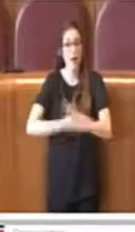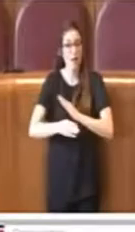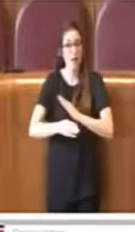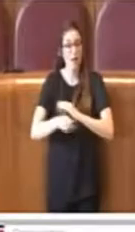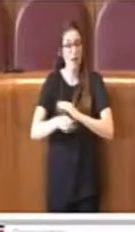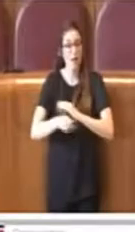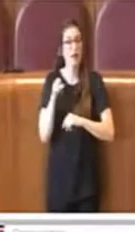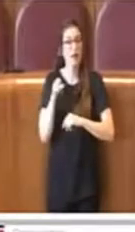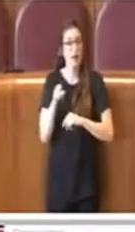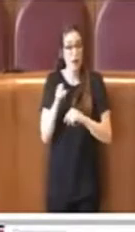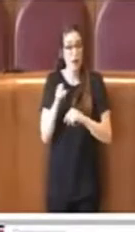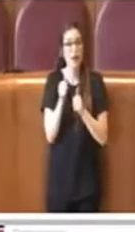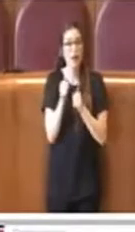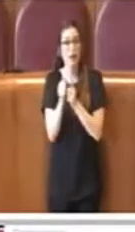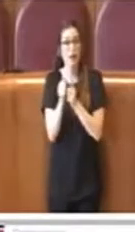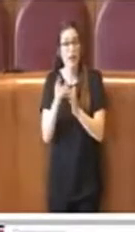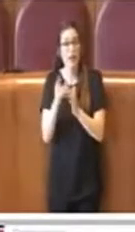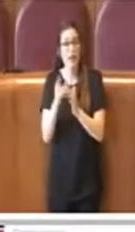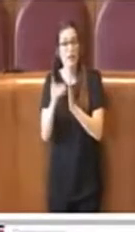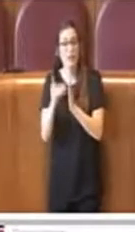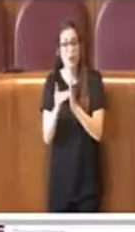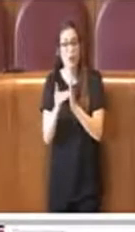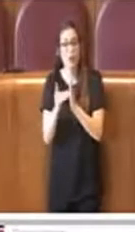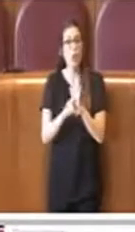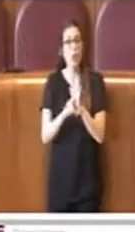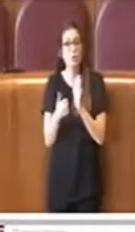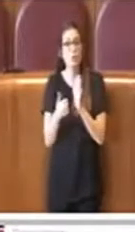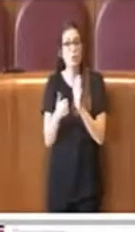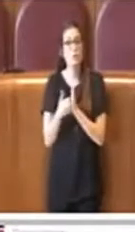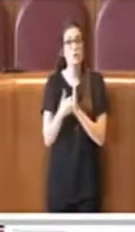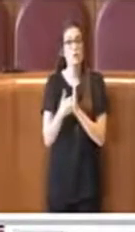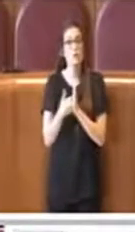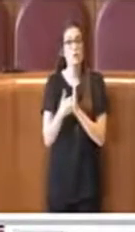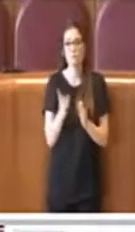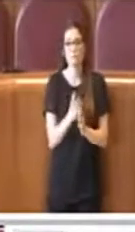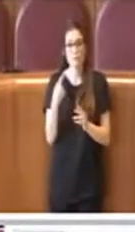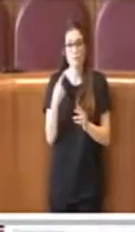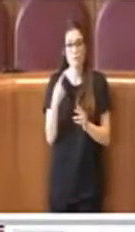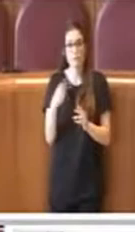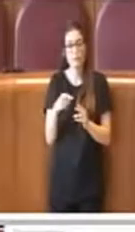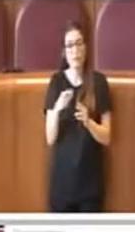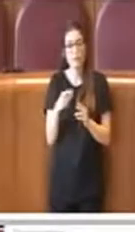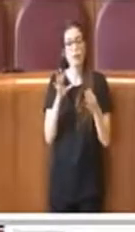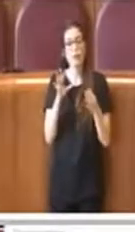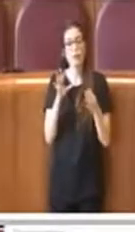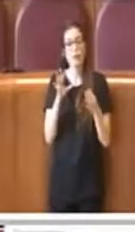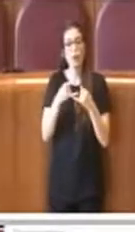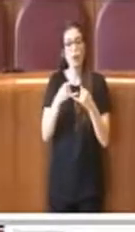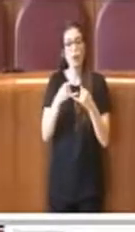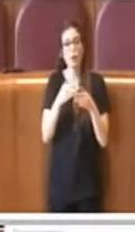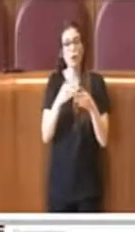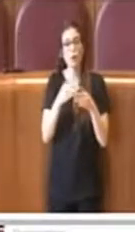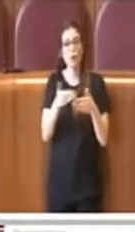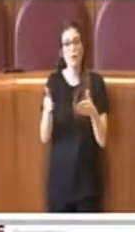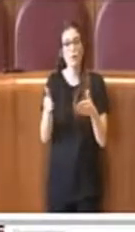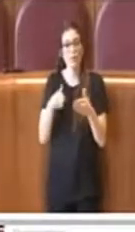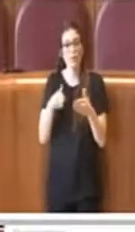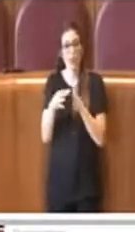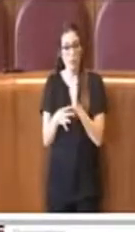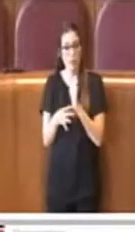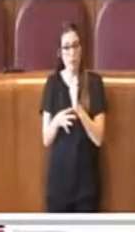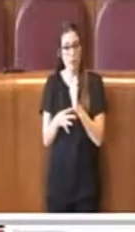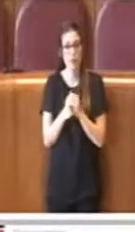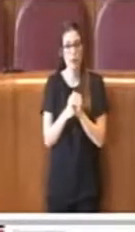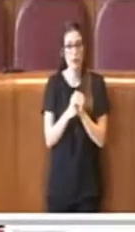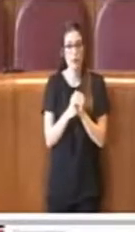mai seguito nel tempo una delibera costitutiva che ne definisse i confini regolamentari. A livello municipale invece l